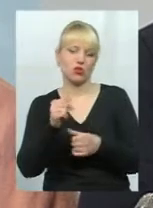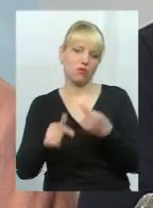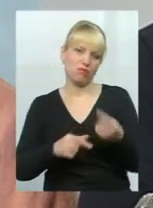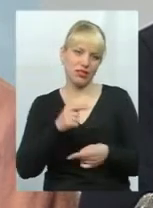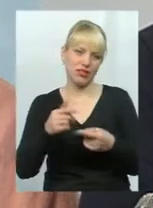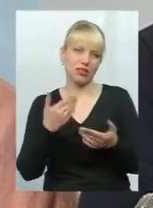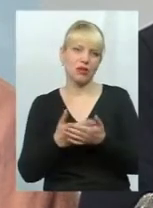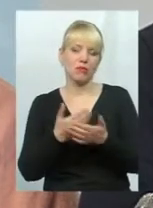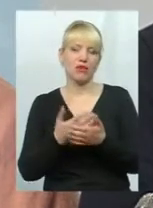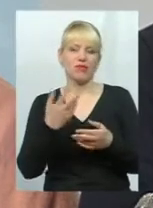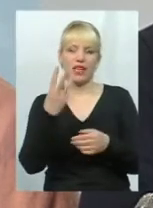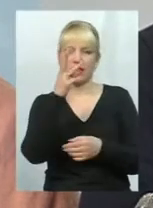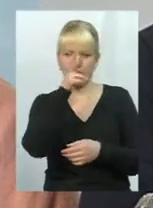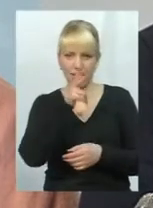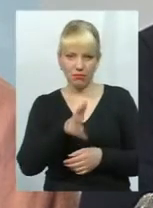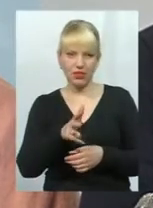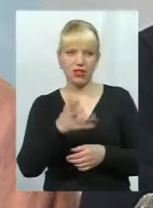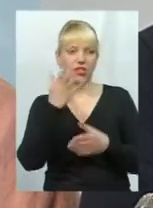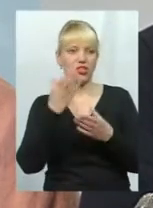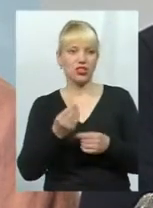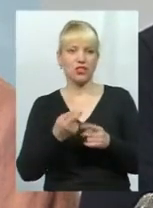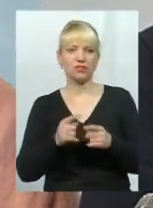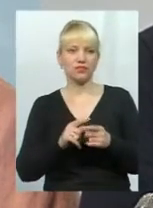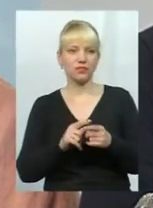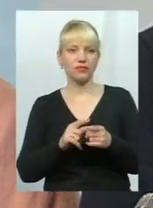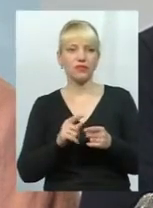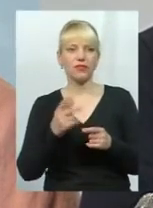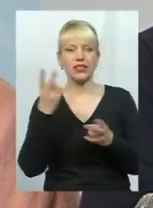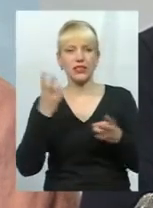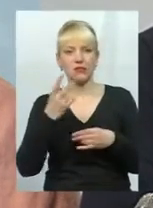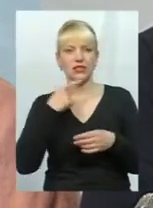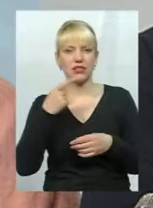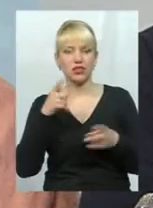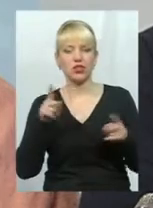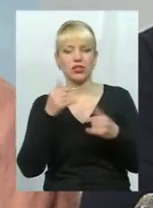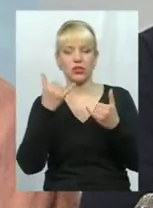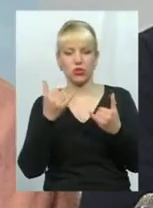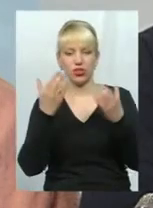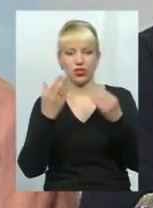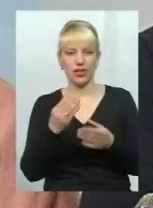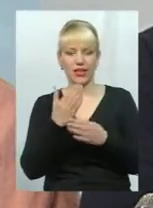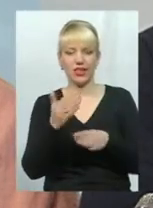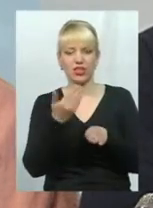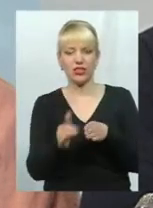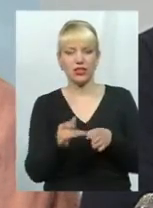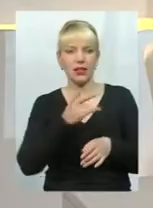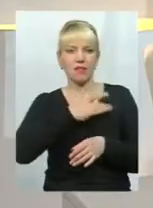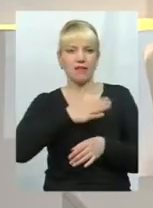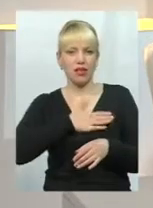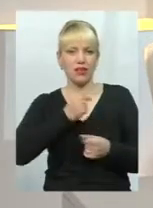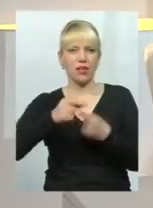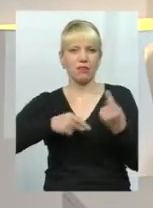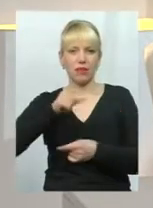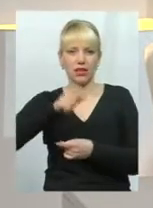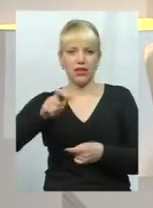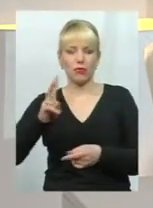пройшов перший квартал, і то бізнес ще не доптувався. Варто зазначити, що на сьогодній день ще є частина тих самих приватних підприємців,